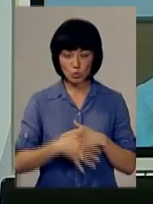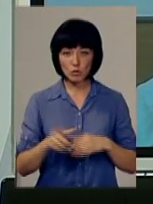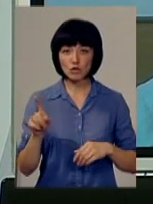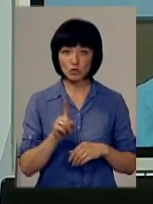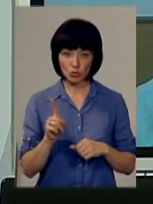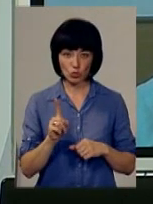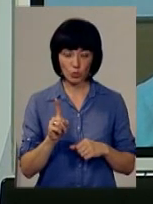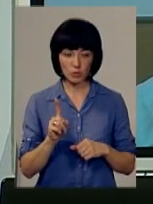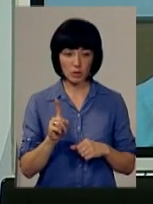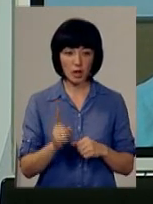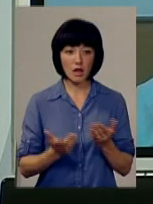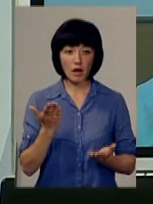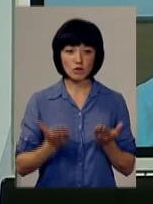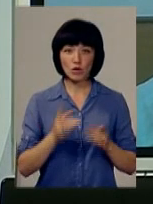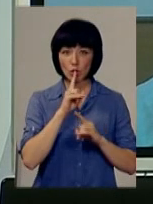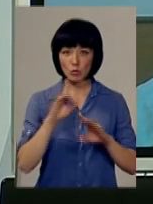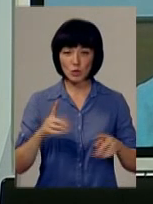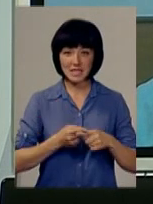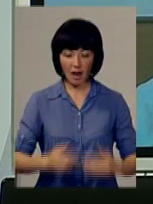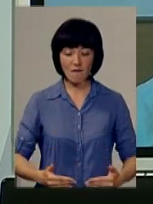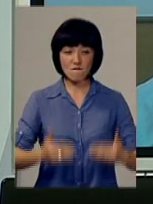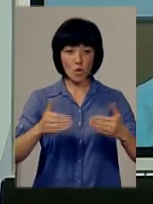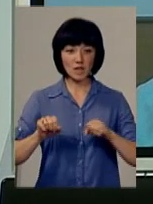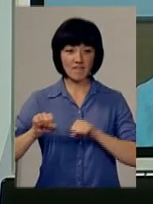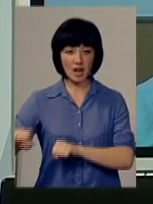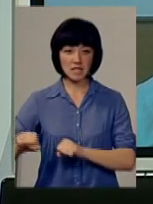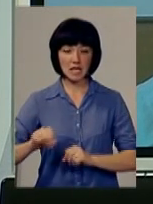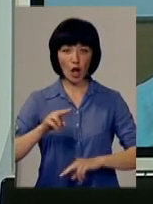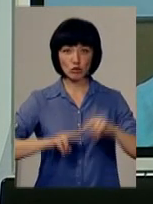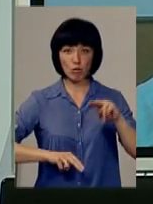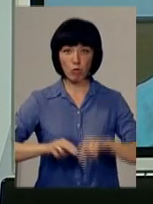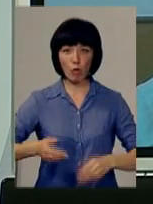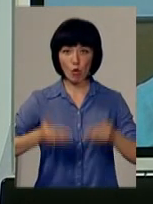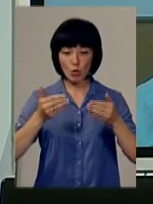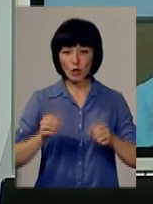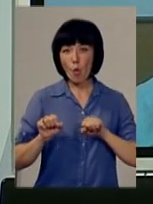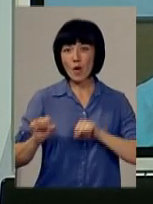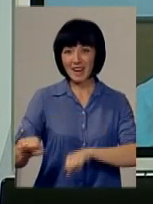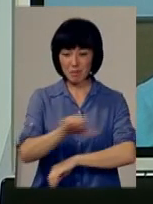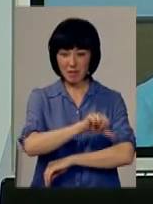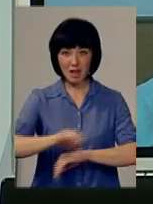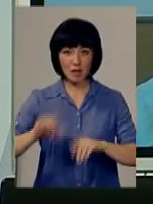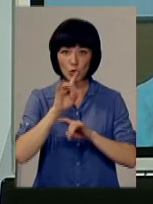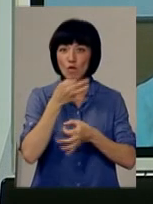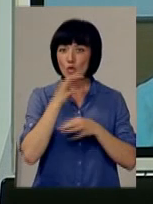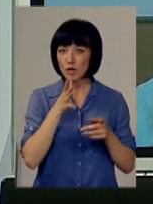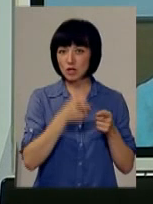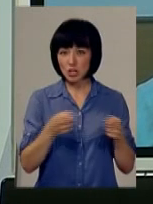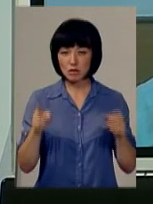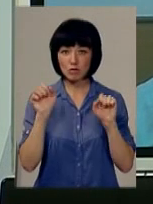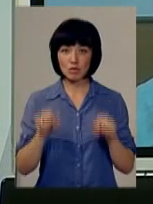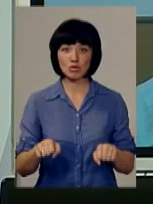що, якщо не буде тих фортифікаційних споруд, і не буде тої лінії укріплення, то в будь-який час вони можуть